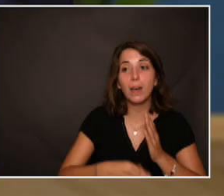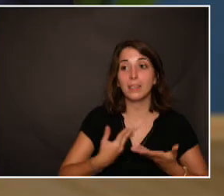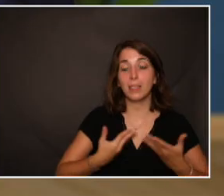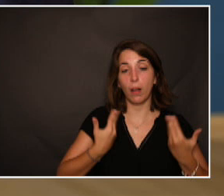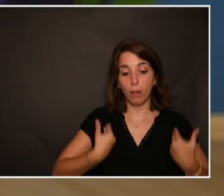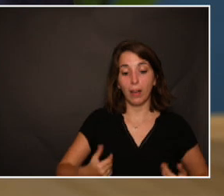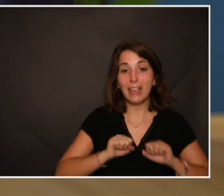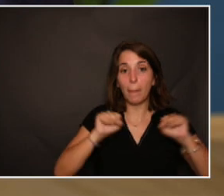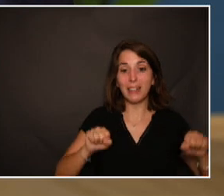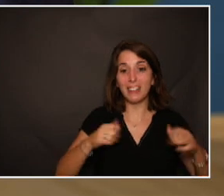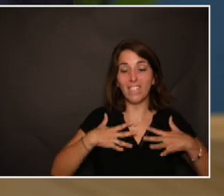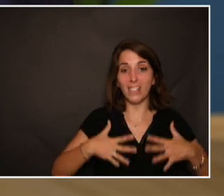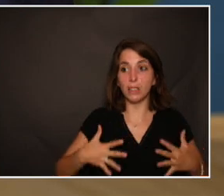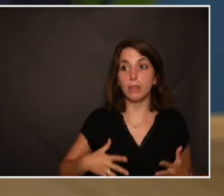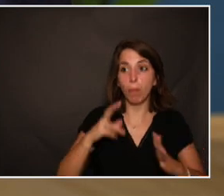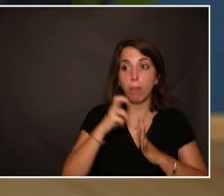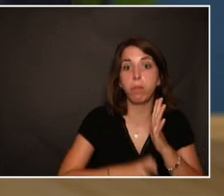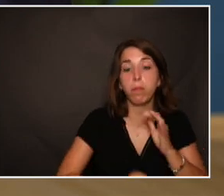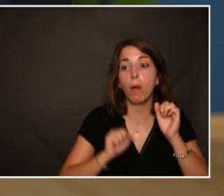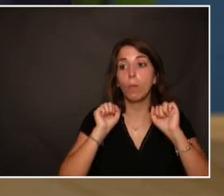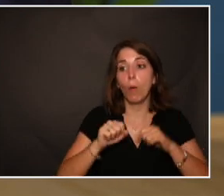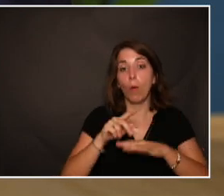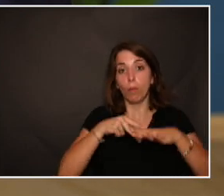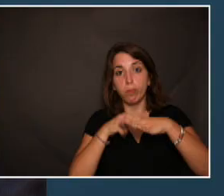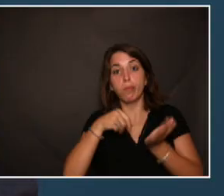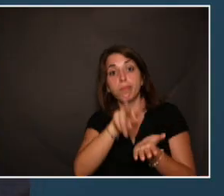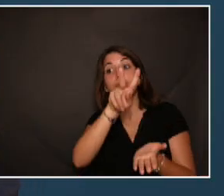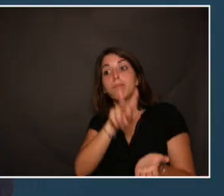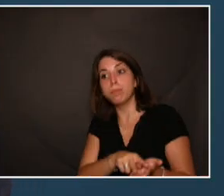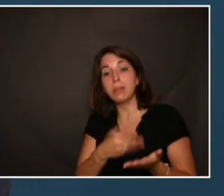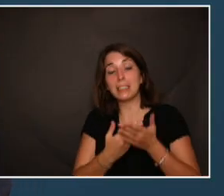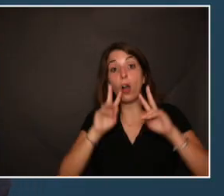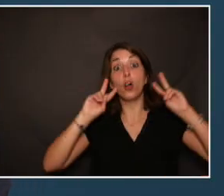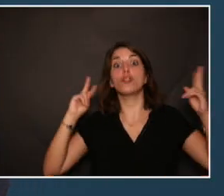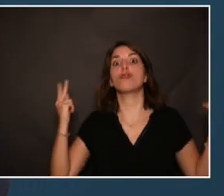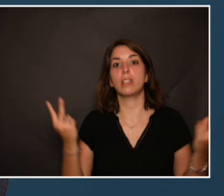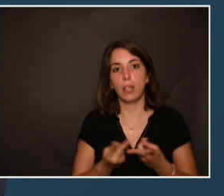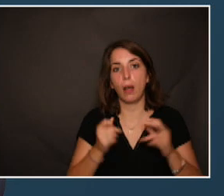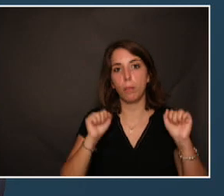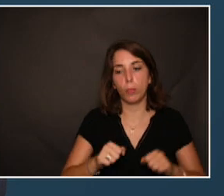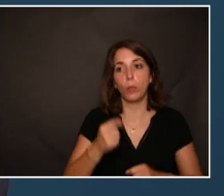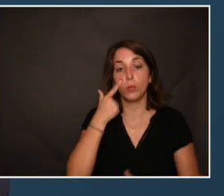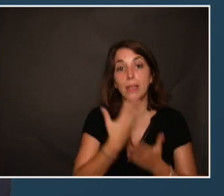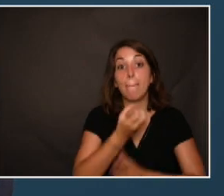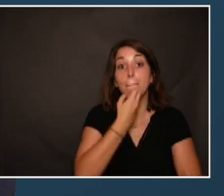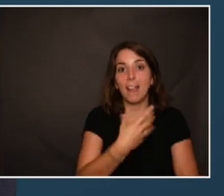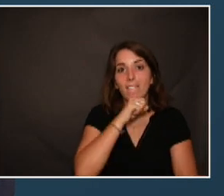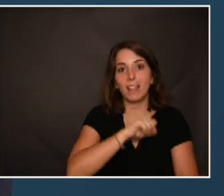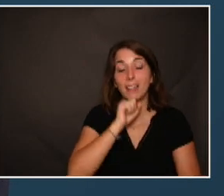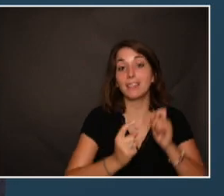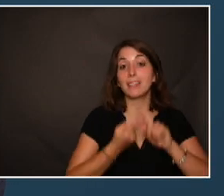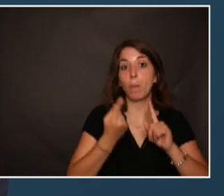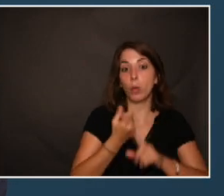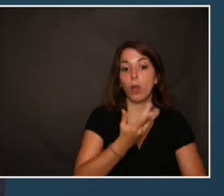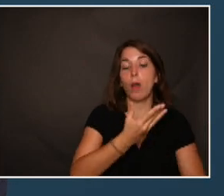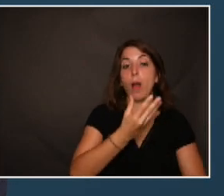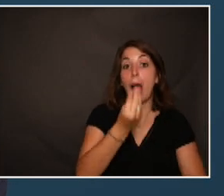capacités physiques, cognitives, le risque de chute, les escarres. Donc vraiment, d'une manière générale, pour le bien vieillir, c'est important de maintenir une